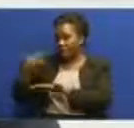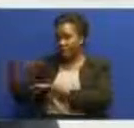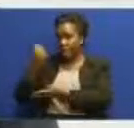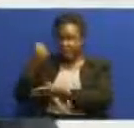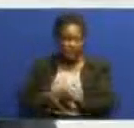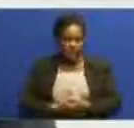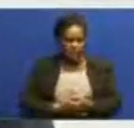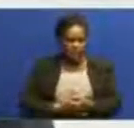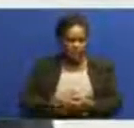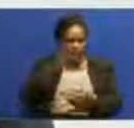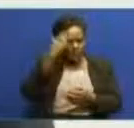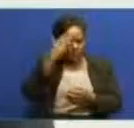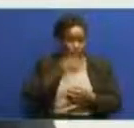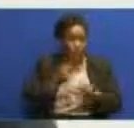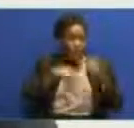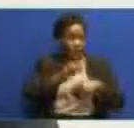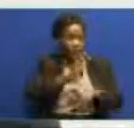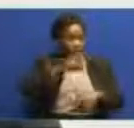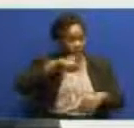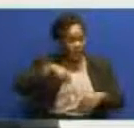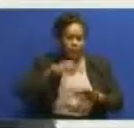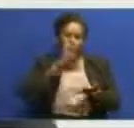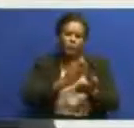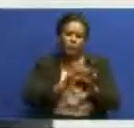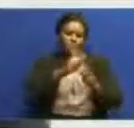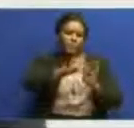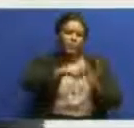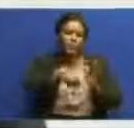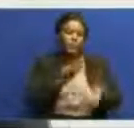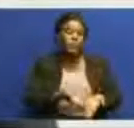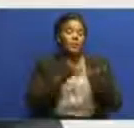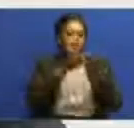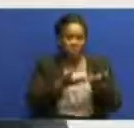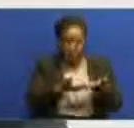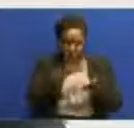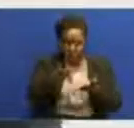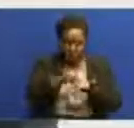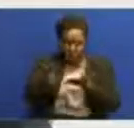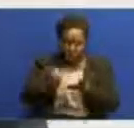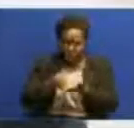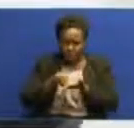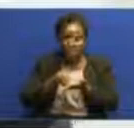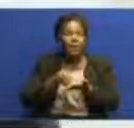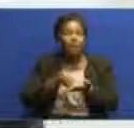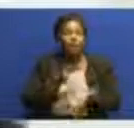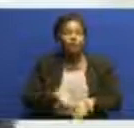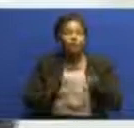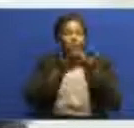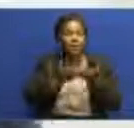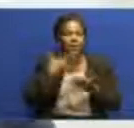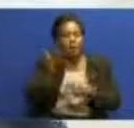alimashauri zetu kutaongeza tija katika makusanyo na kupunguza hile mia nye lio kuepo ya ukotevu wa vyanzo ya mapato. Kwa